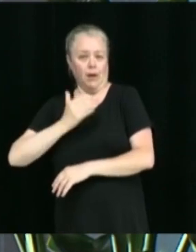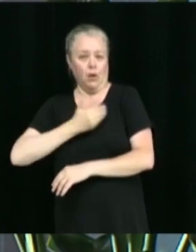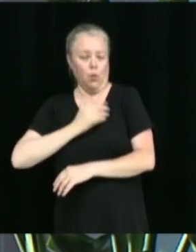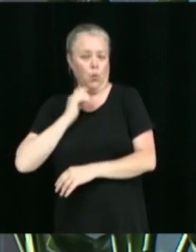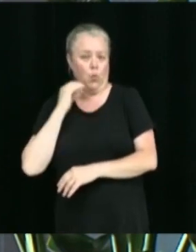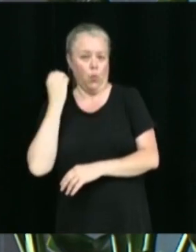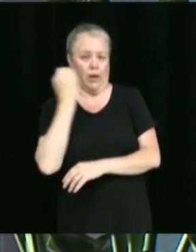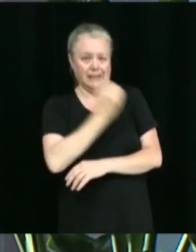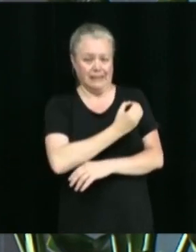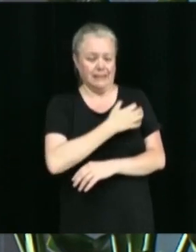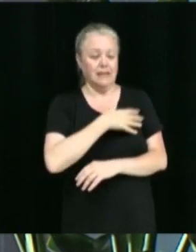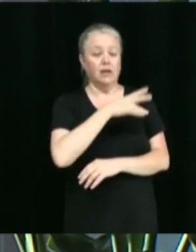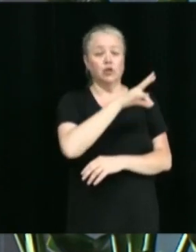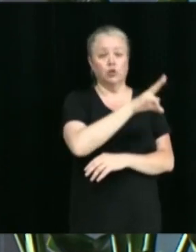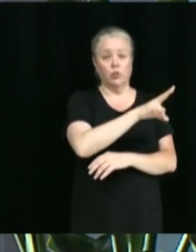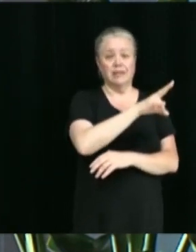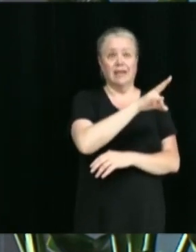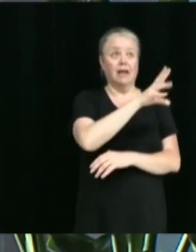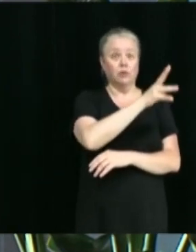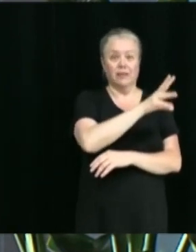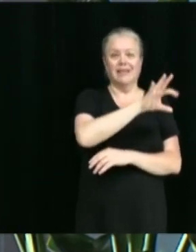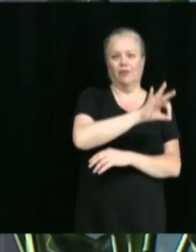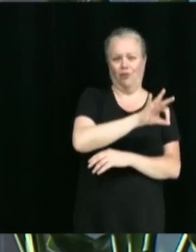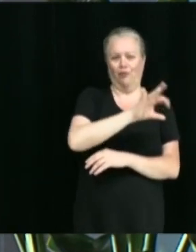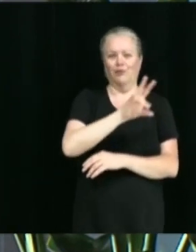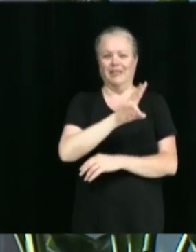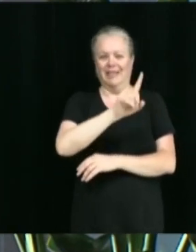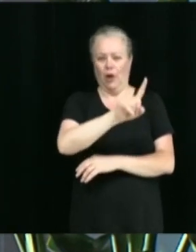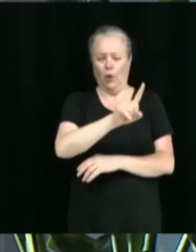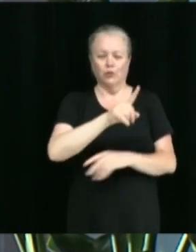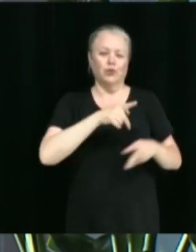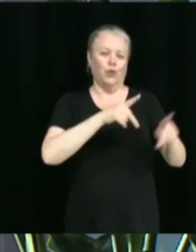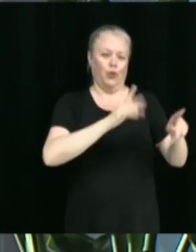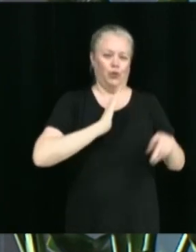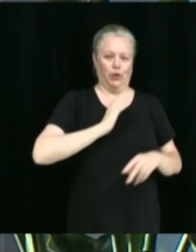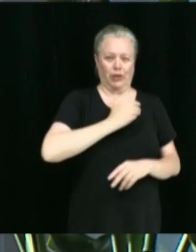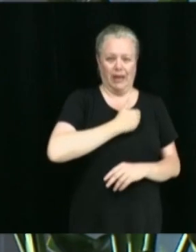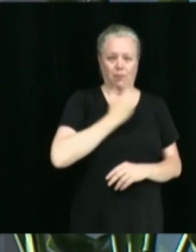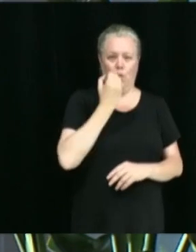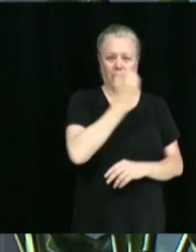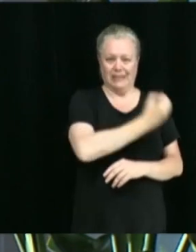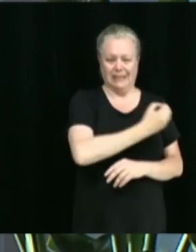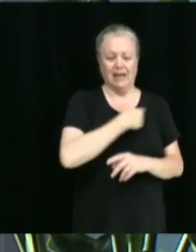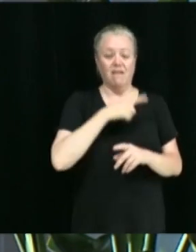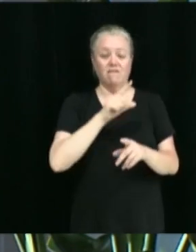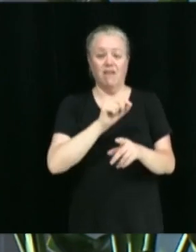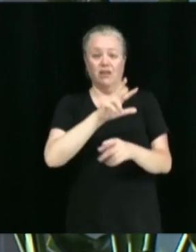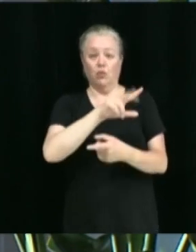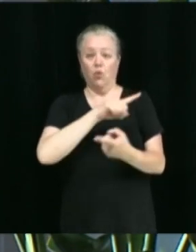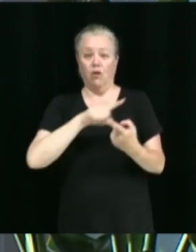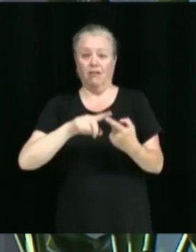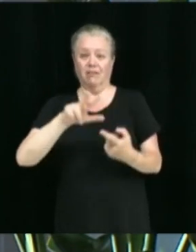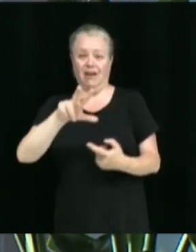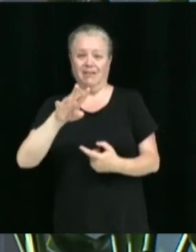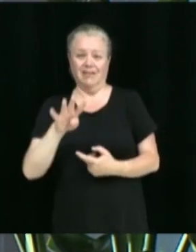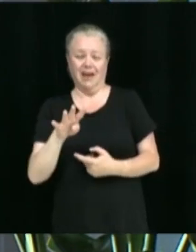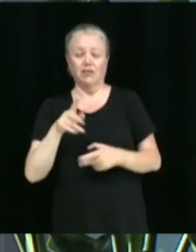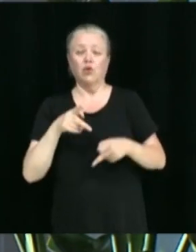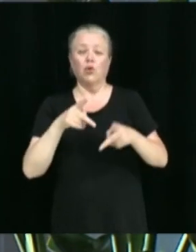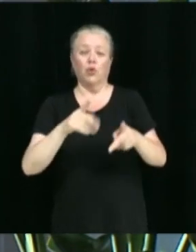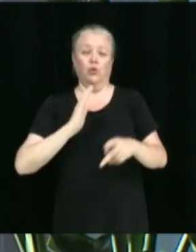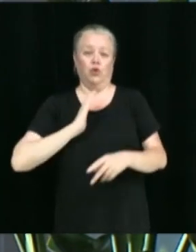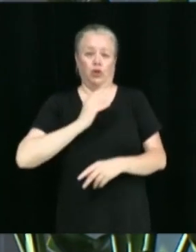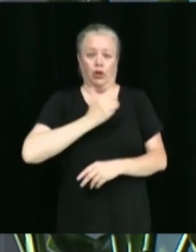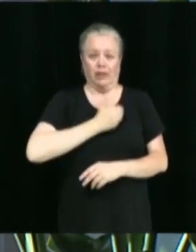-71 rue Notre-Dame-Est, 23-34 rue Notre-Dame-Ouest, 5 rue du